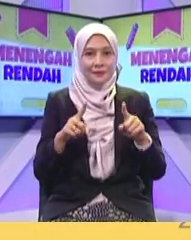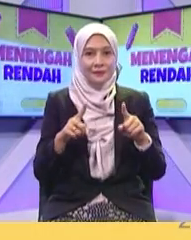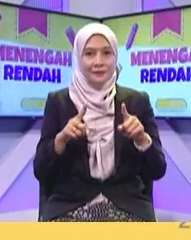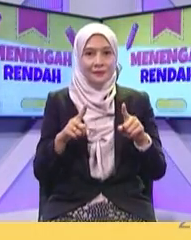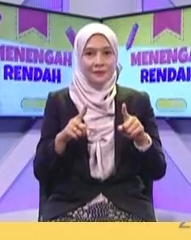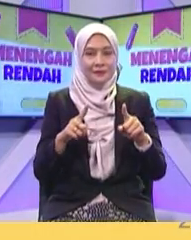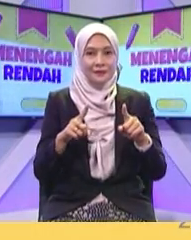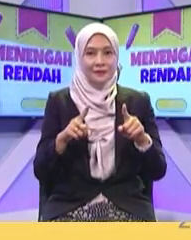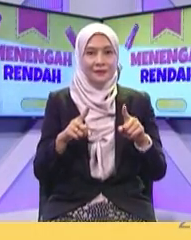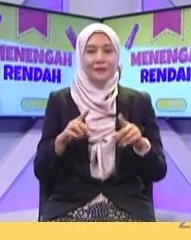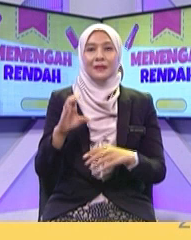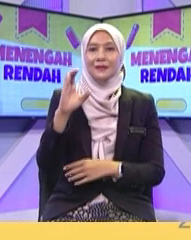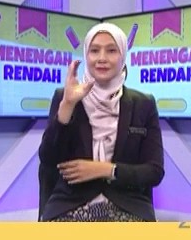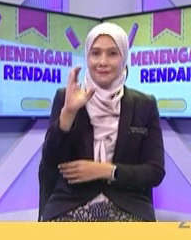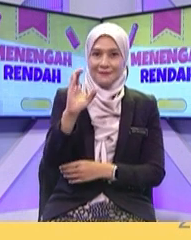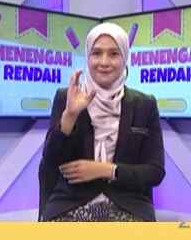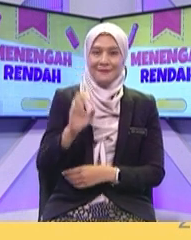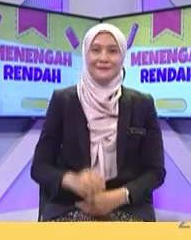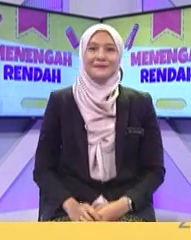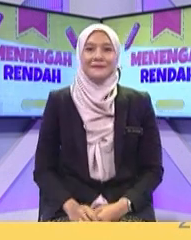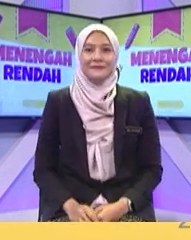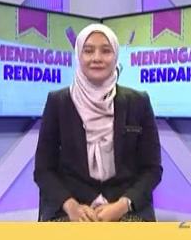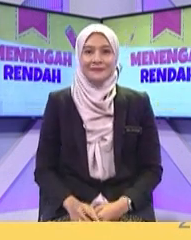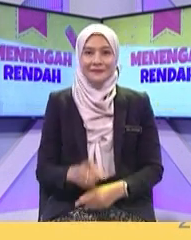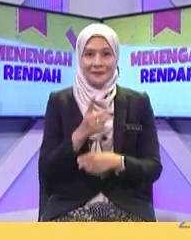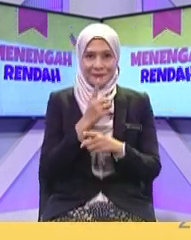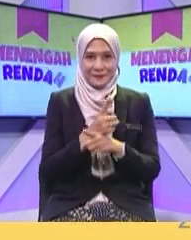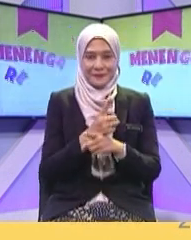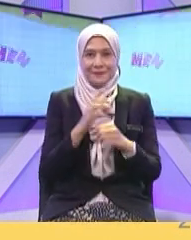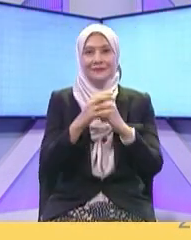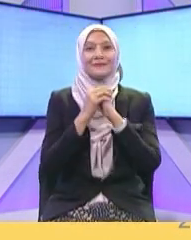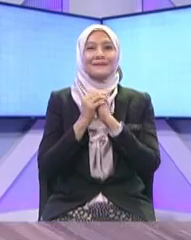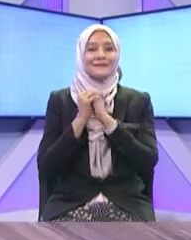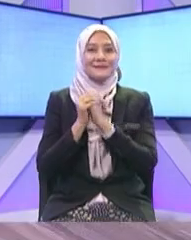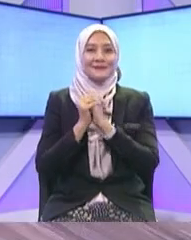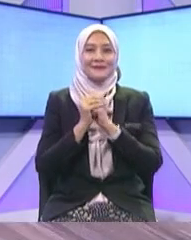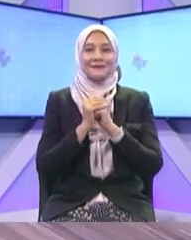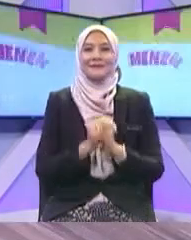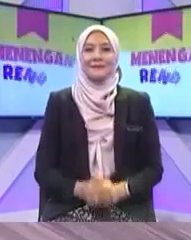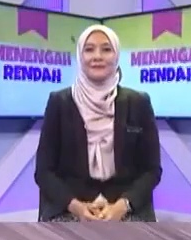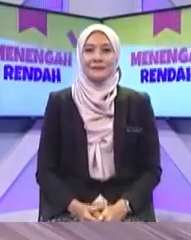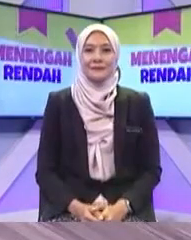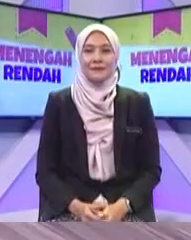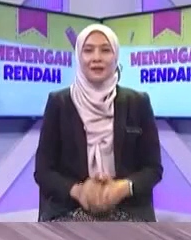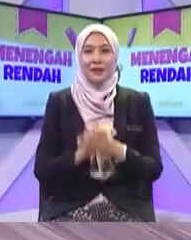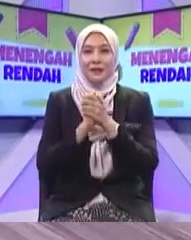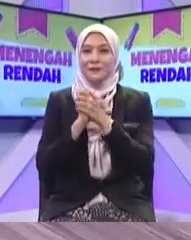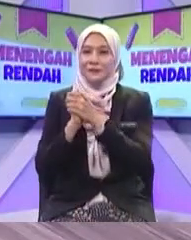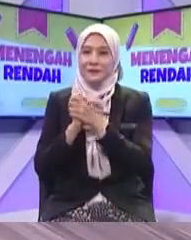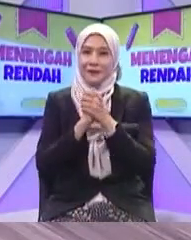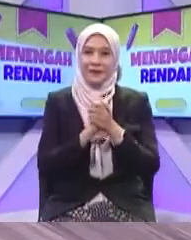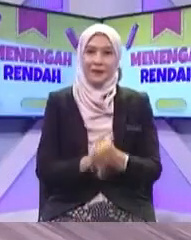murid dia, tele sidang betul, kedua-duanya dapat saya nak bagi kat Irfan berapa Irfan nak bagi